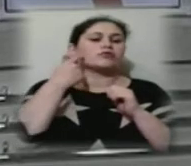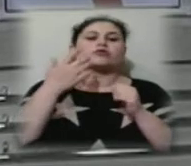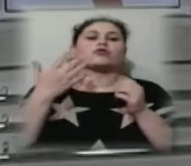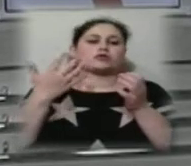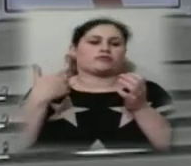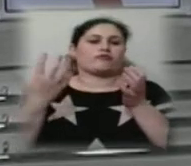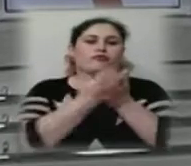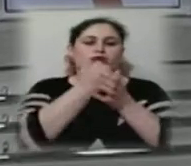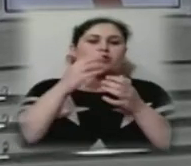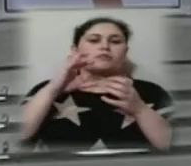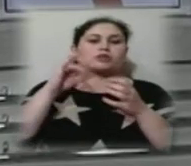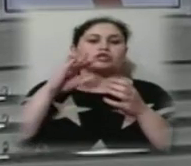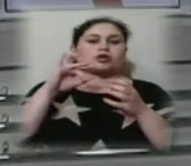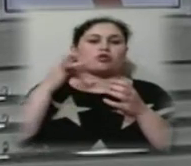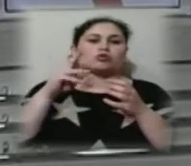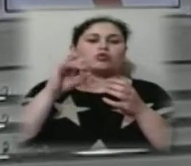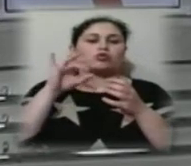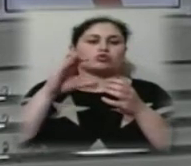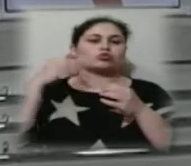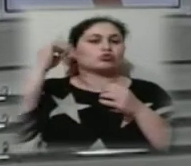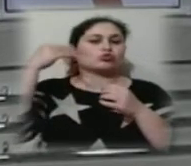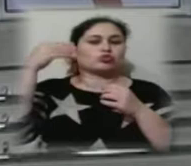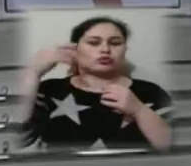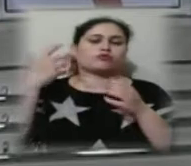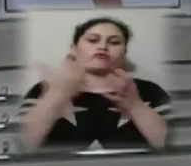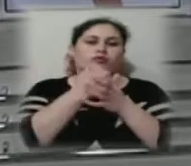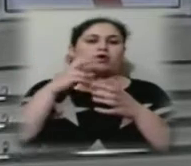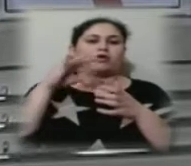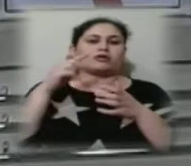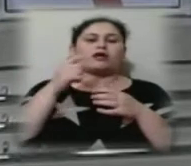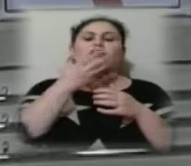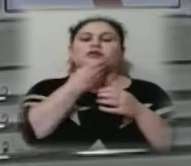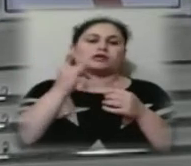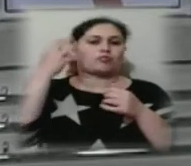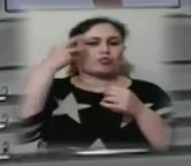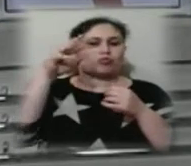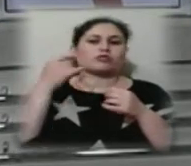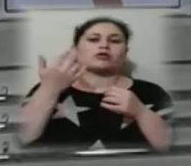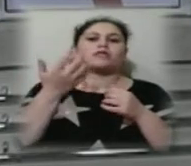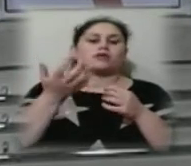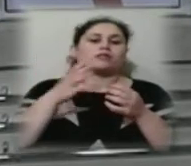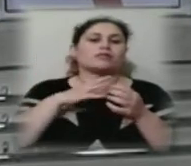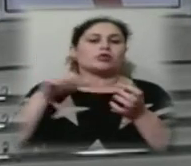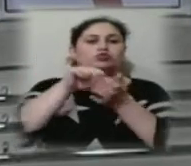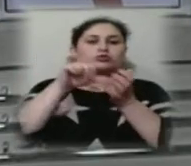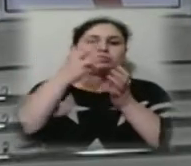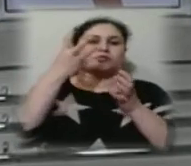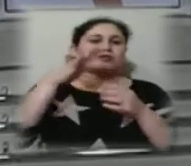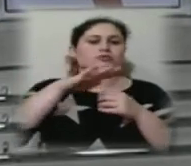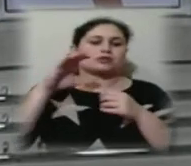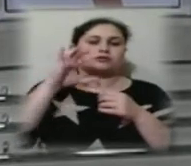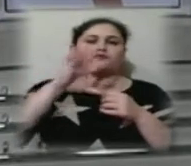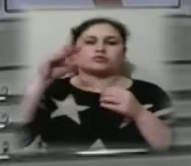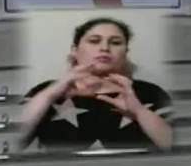Туреччині. Його організує Сосвітня ліга краси та моди. Участь у конкурсі взяло 35 дітей з усього світу. З